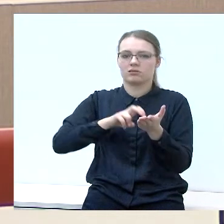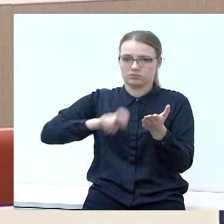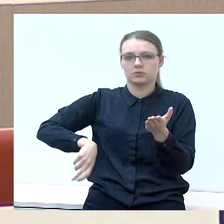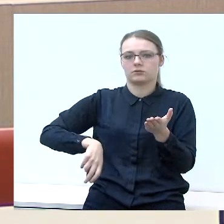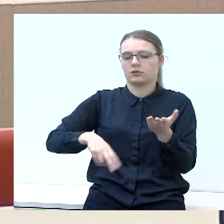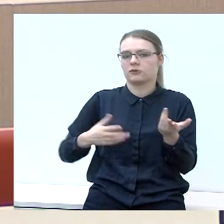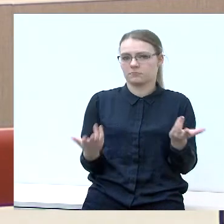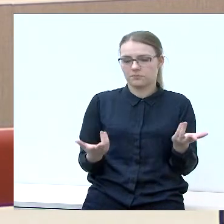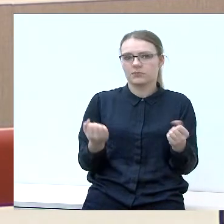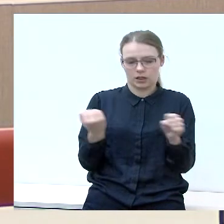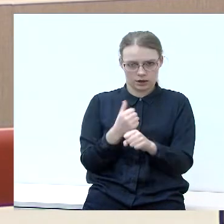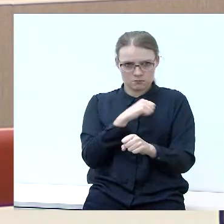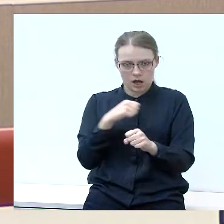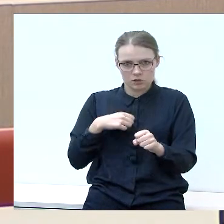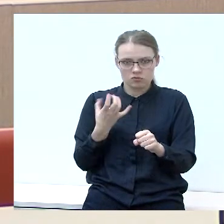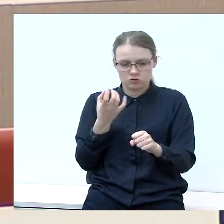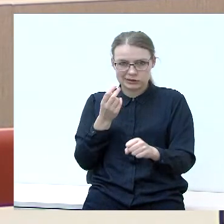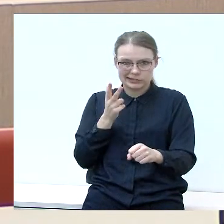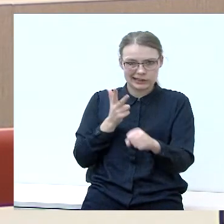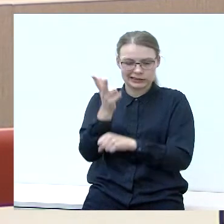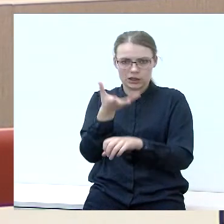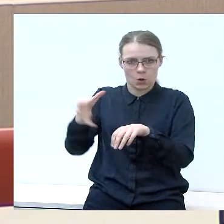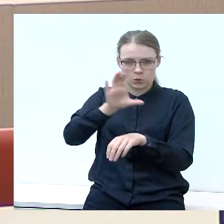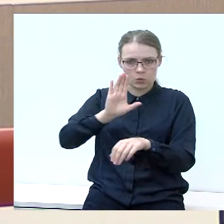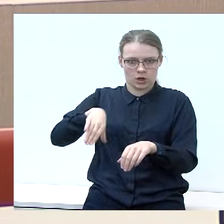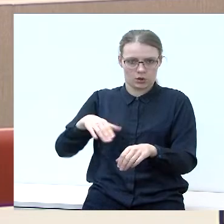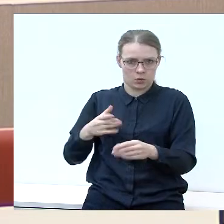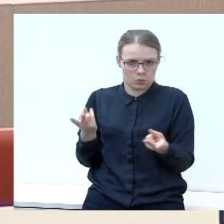pinigų, nes reikėjo atsidėti 3 sikius daugiau, negu tai reikia.